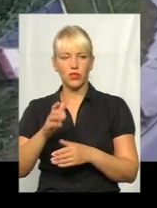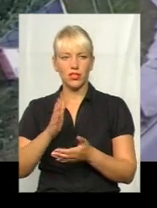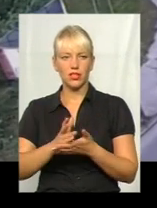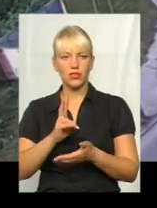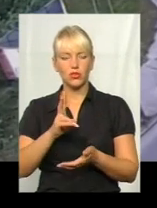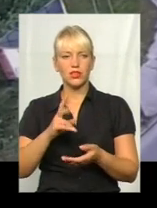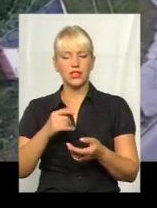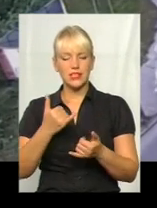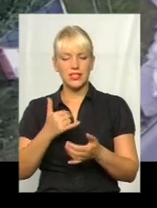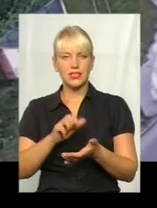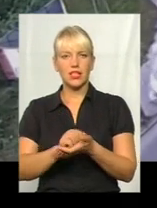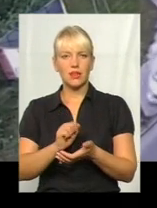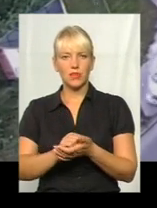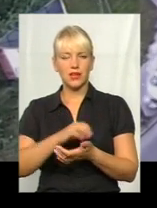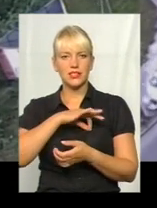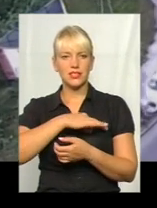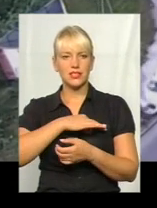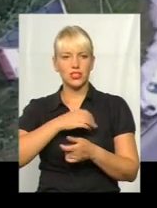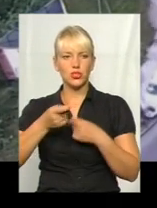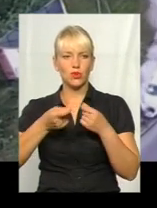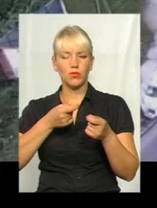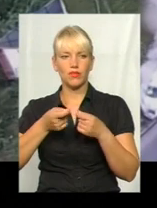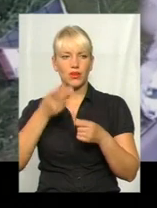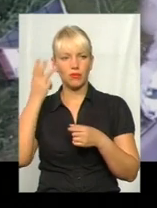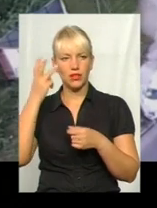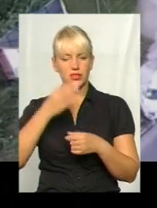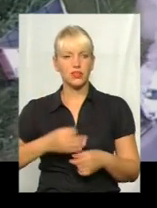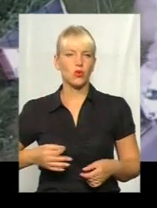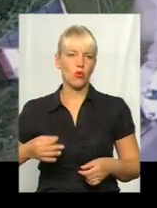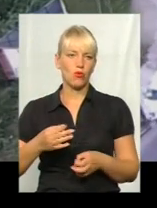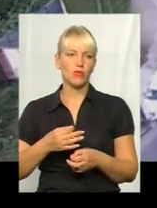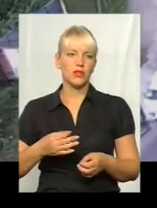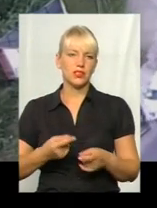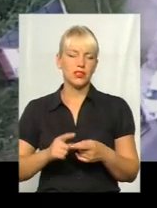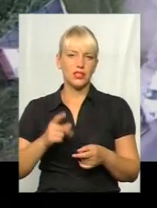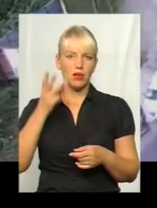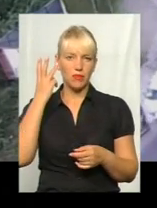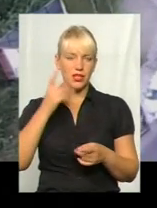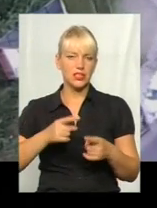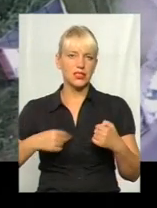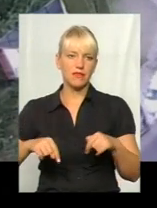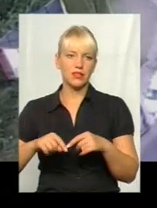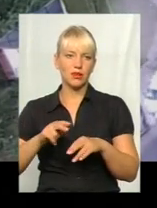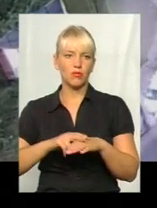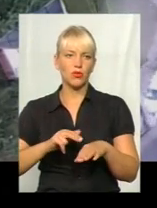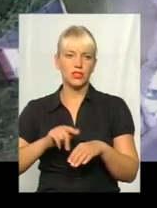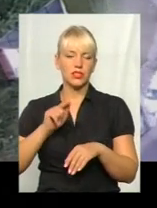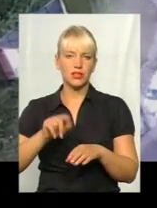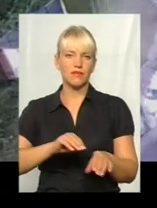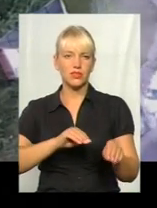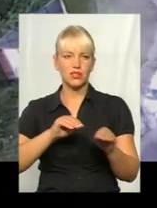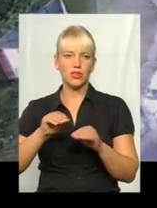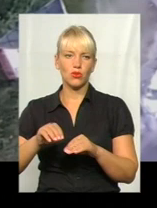займаються слідчим управління Головного управління НПХ Хмельницької області, спосередньо-хмельницького відділу поліції, там встановлюються,